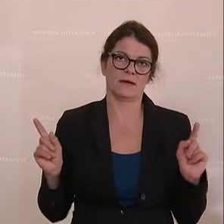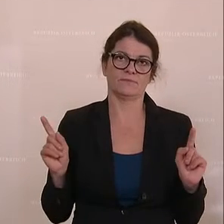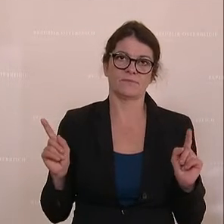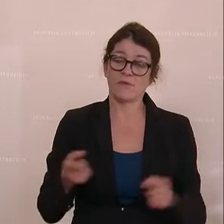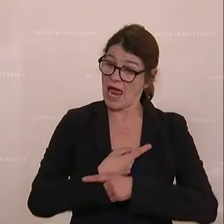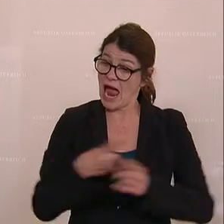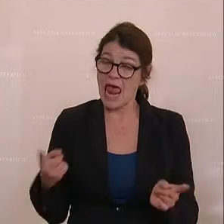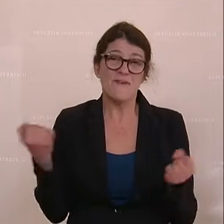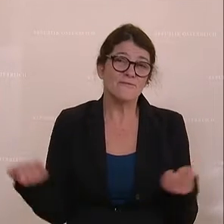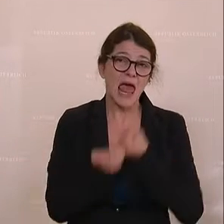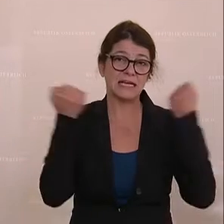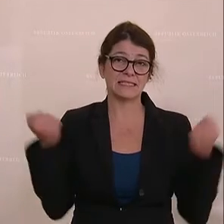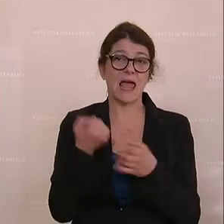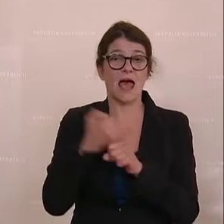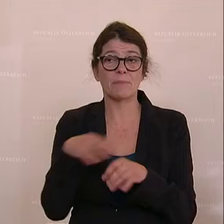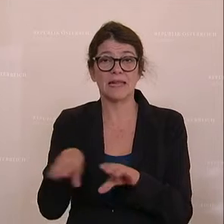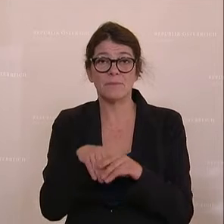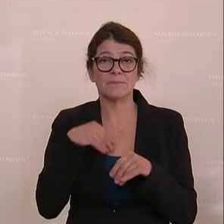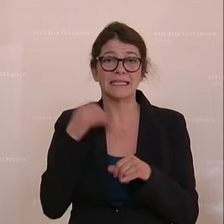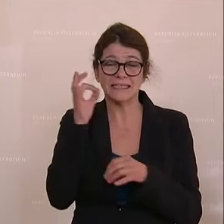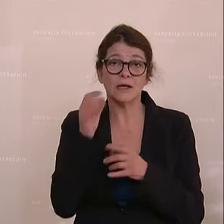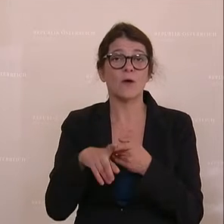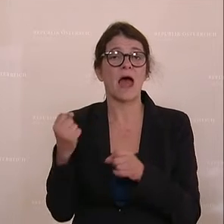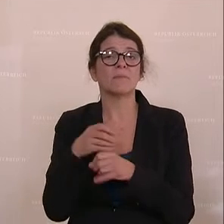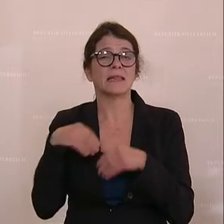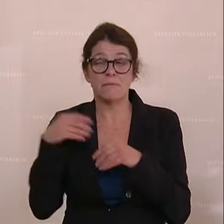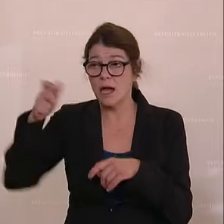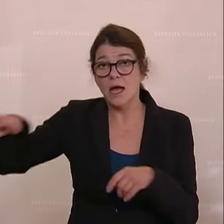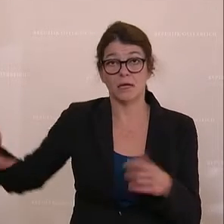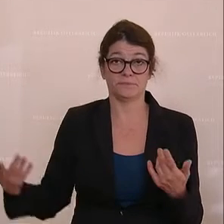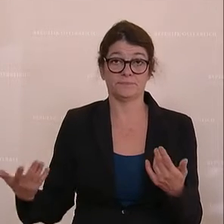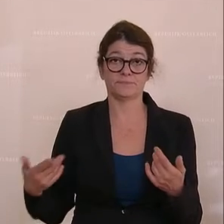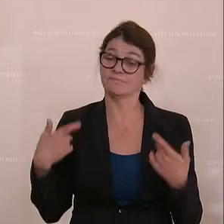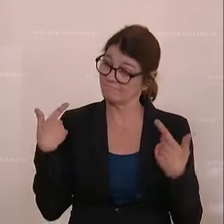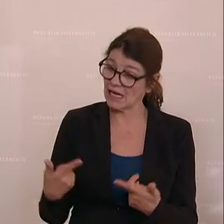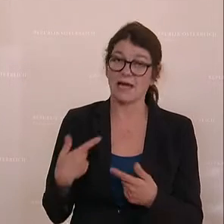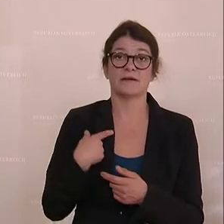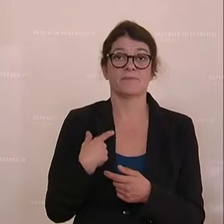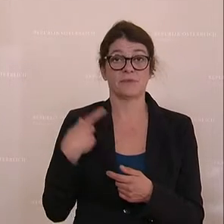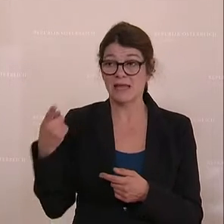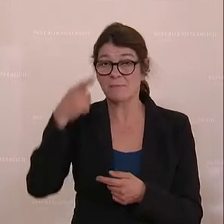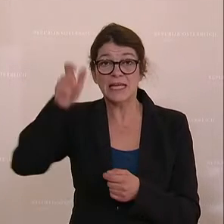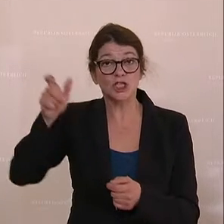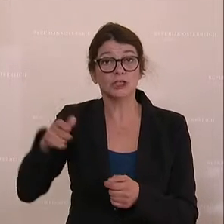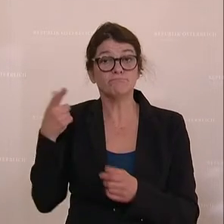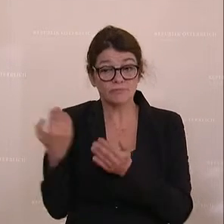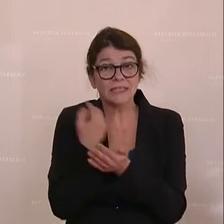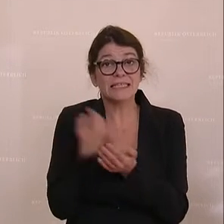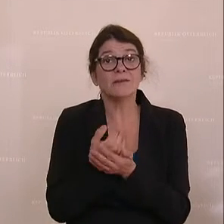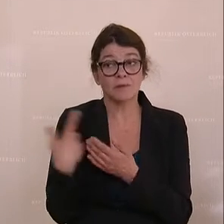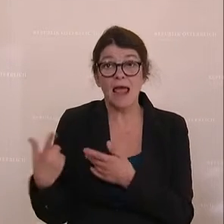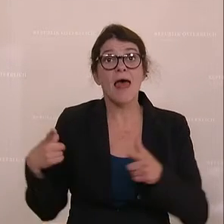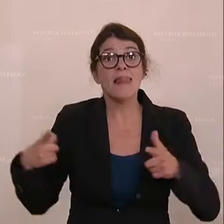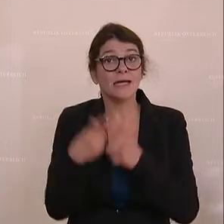fleißigen Arbeitnehmerinnen und Arbeitnehmern gegenüber. Weil genau diese Menschen, Einkommen durch Leistung erzielen,